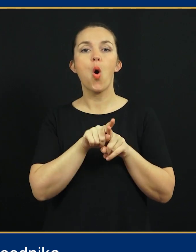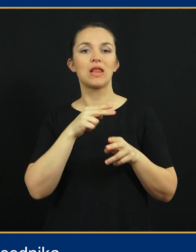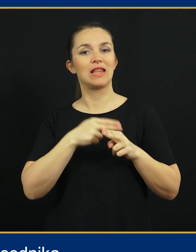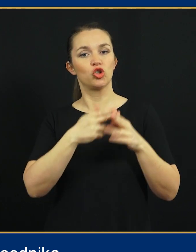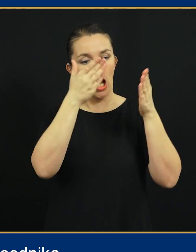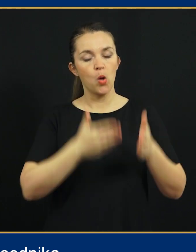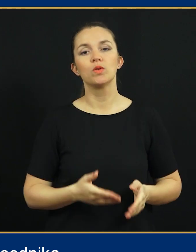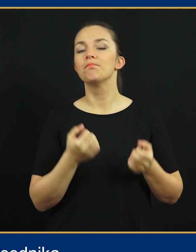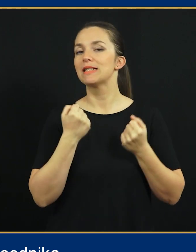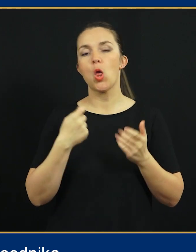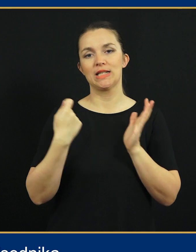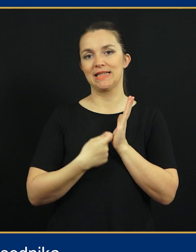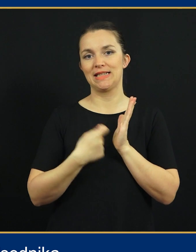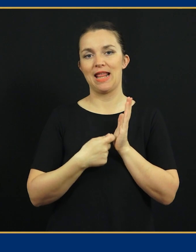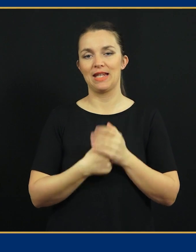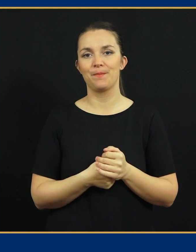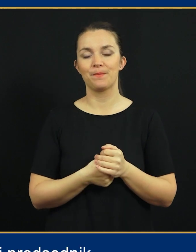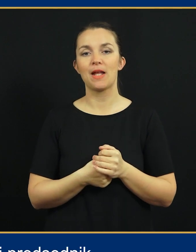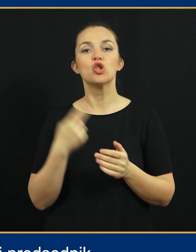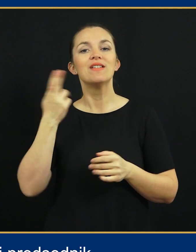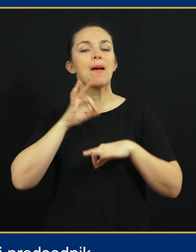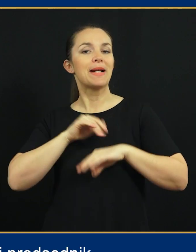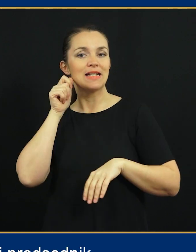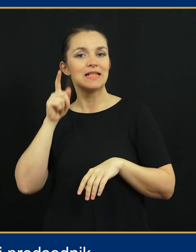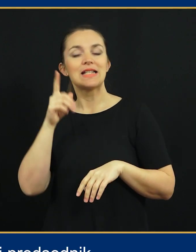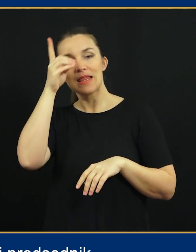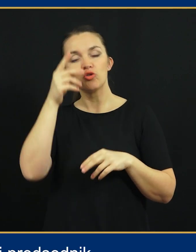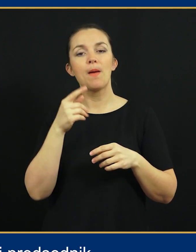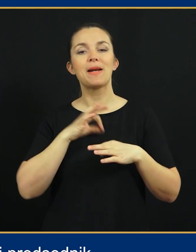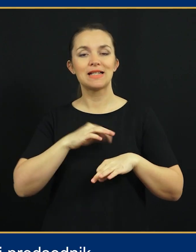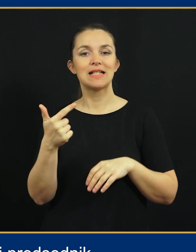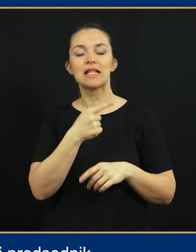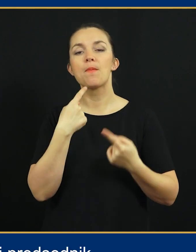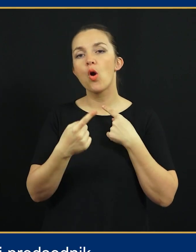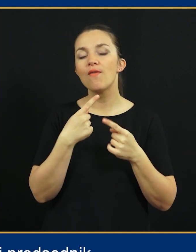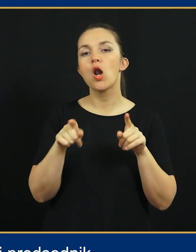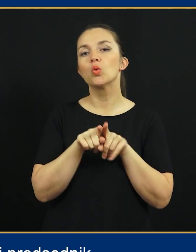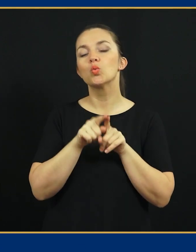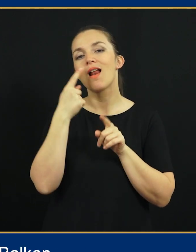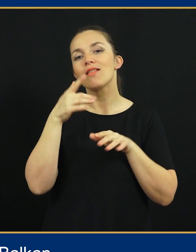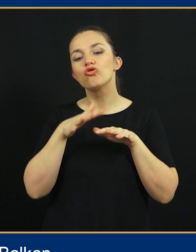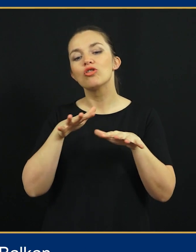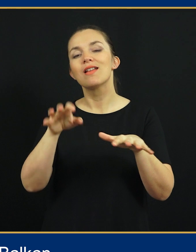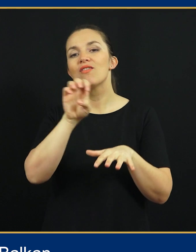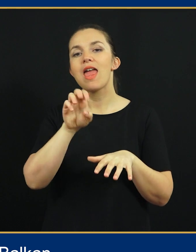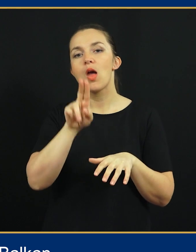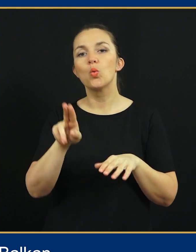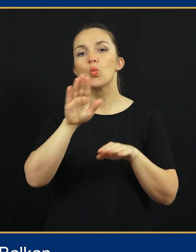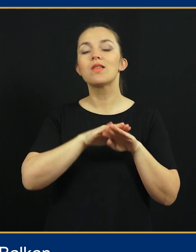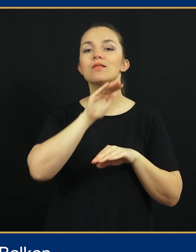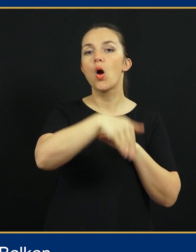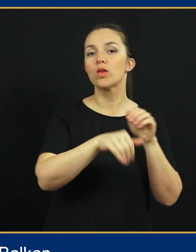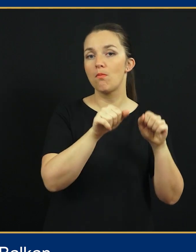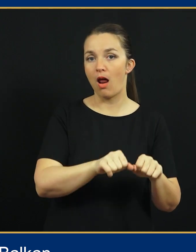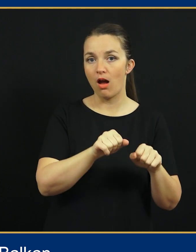državnika izredno ceni. Slovenska predsednica in nemški predsednik sta se pogovarjala tudi o širitvi EU